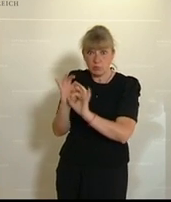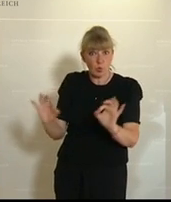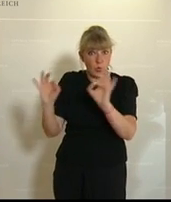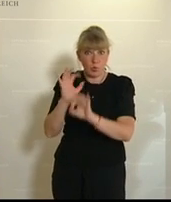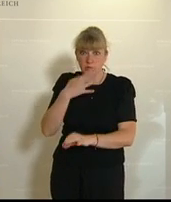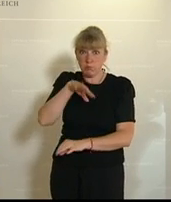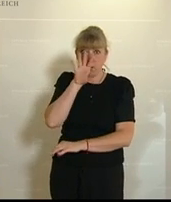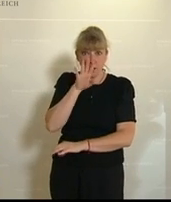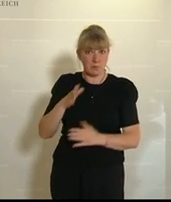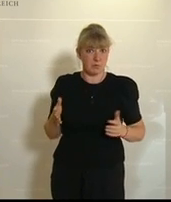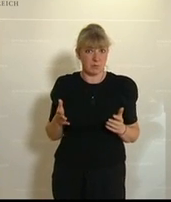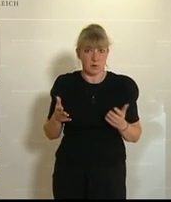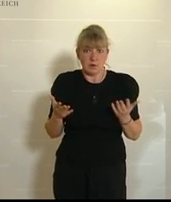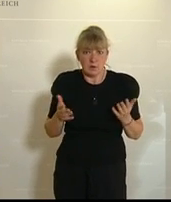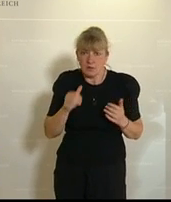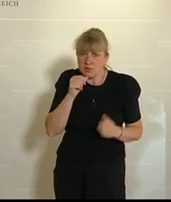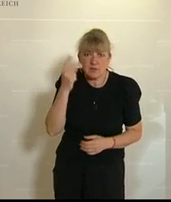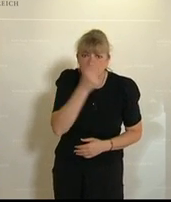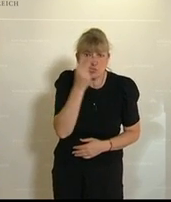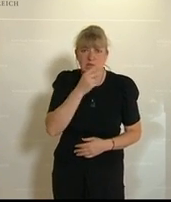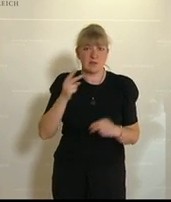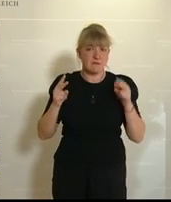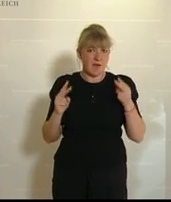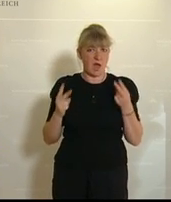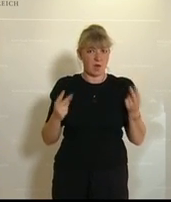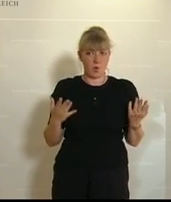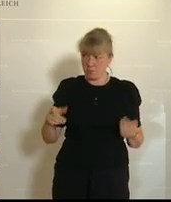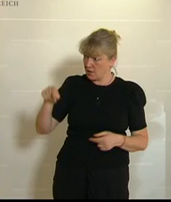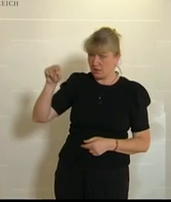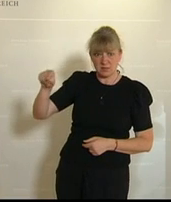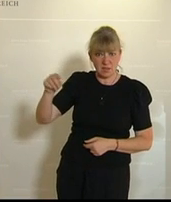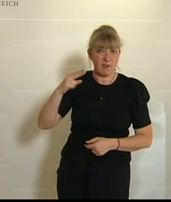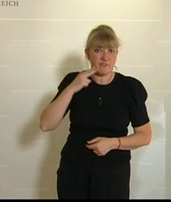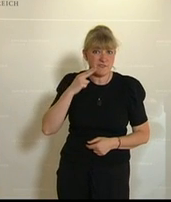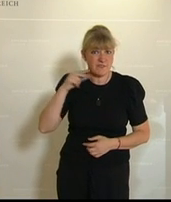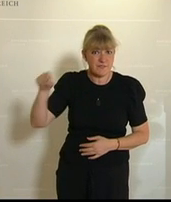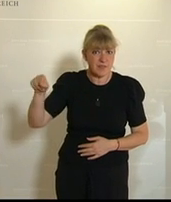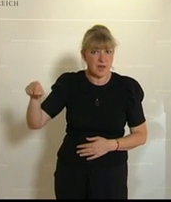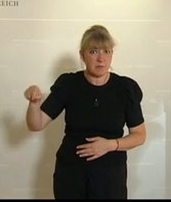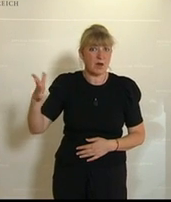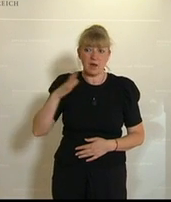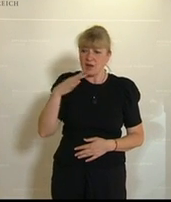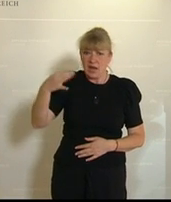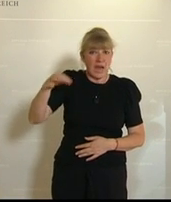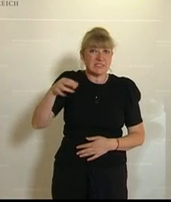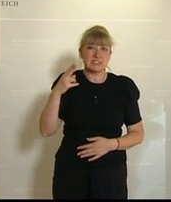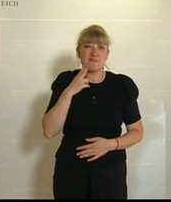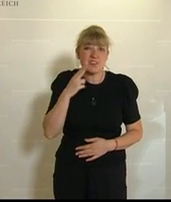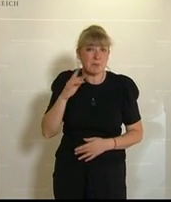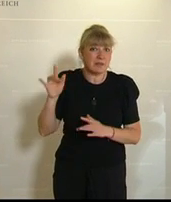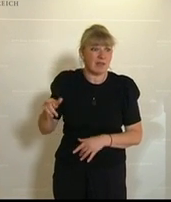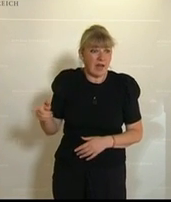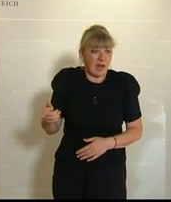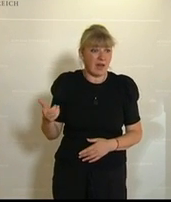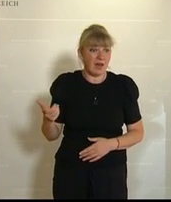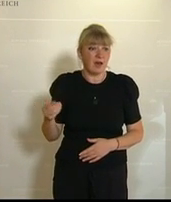einzusehen, zumal diese Firma oder diese Firmen die einzigen Firmen überhaupt sind, die